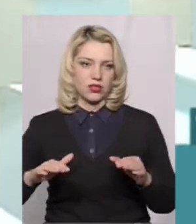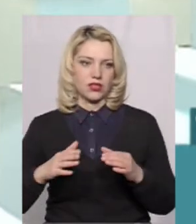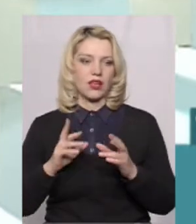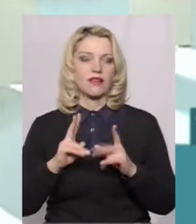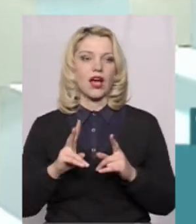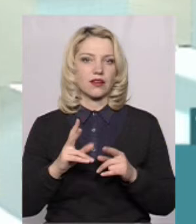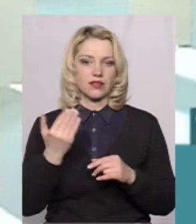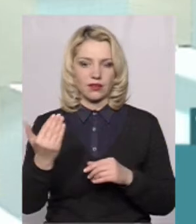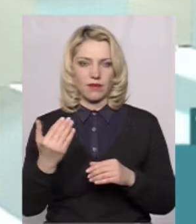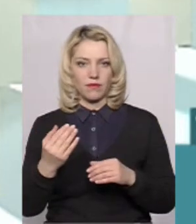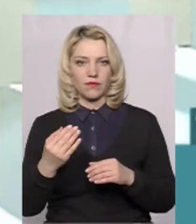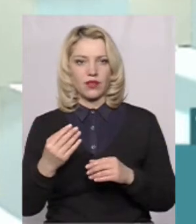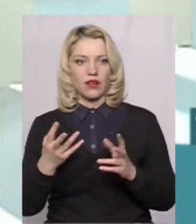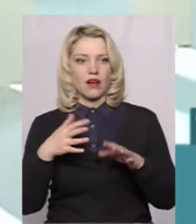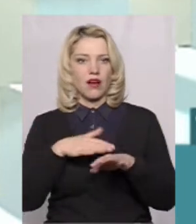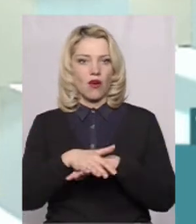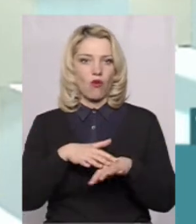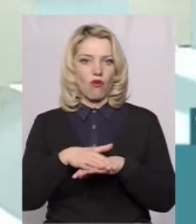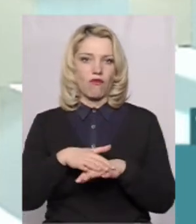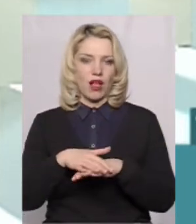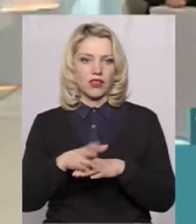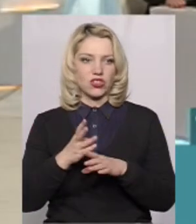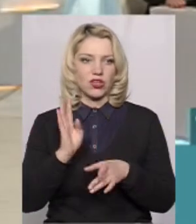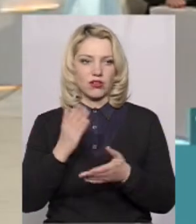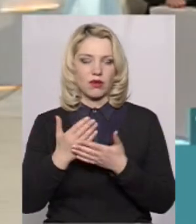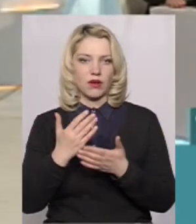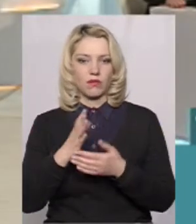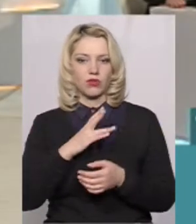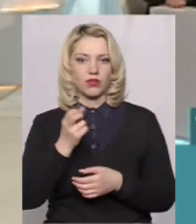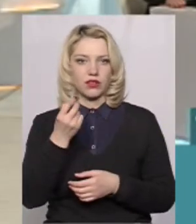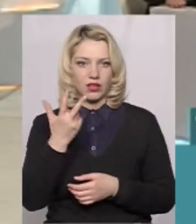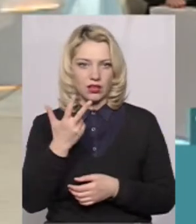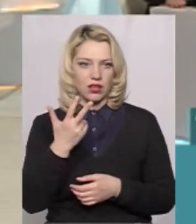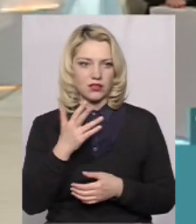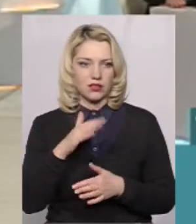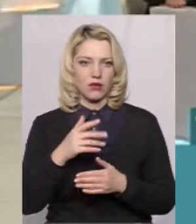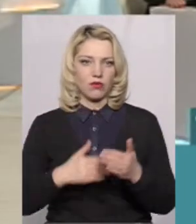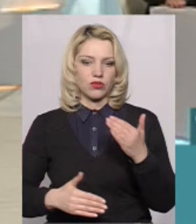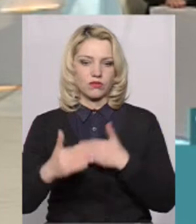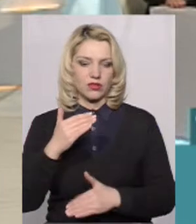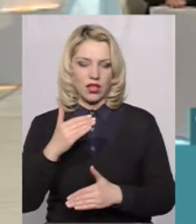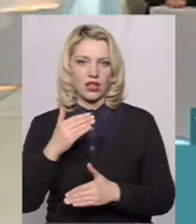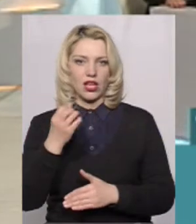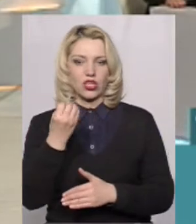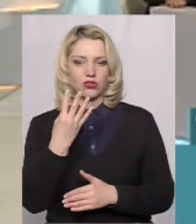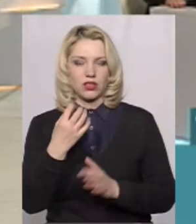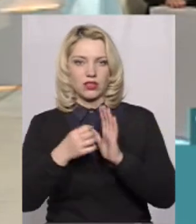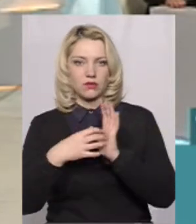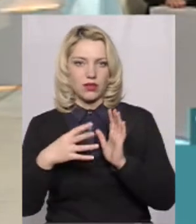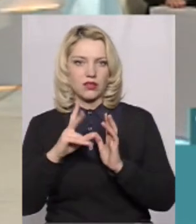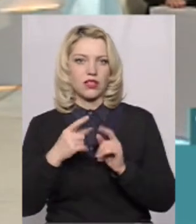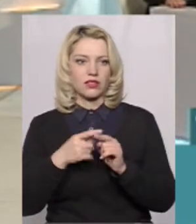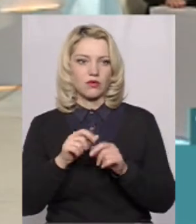як їм прораховувати чергу, як вони були, наприклад, 13, потім стали 14-15, як це